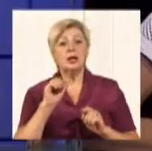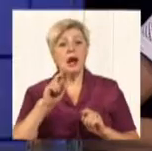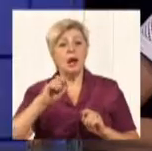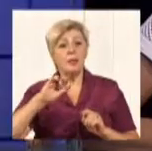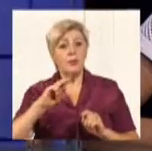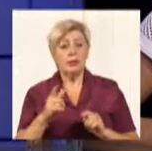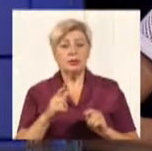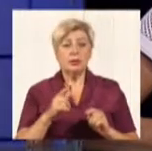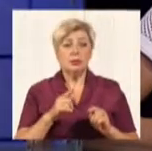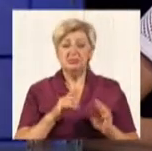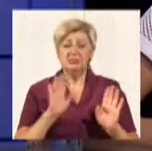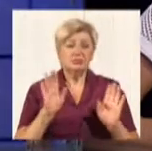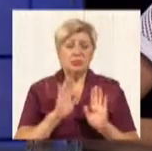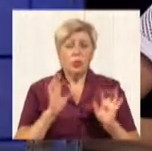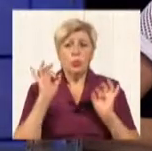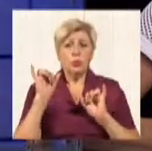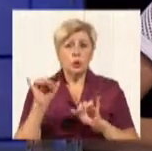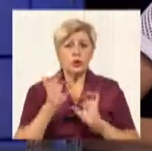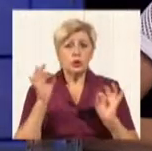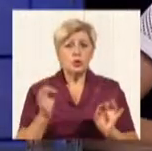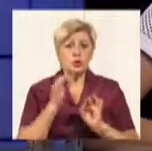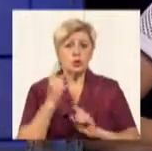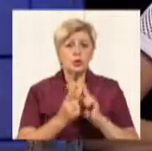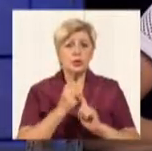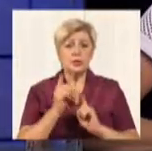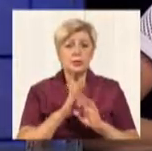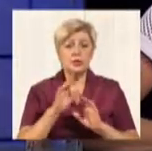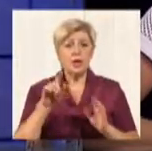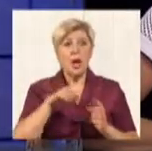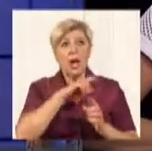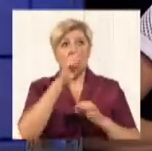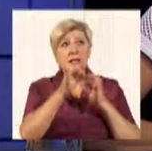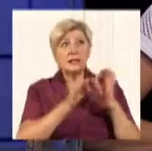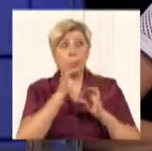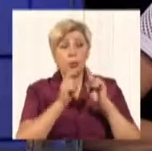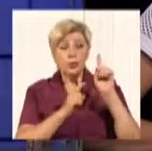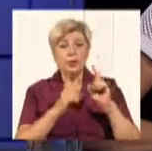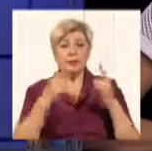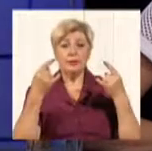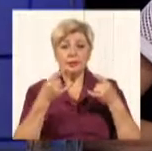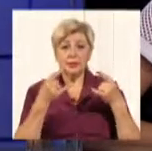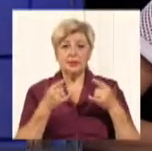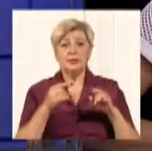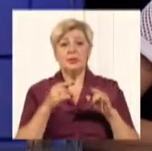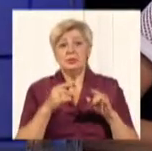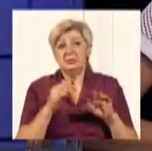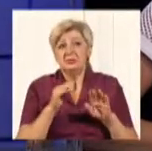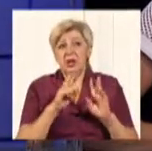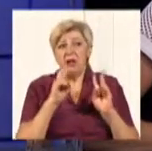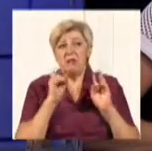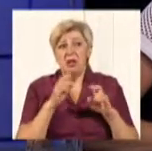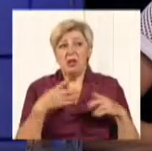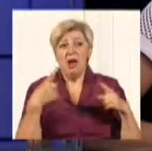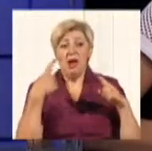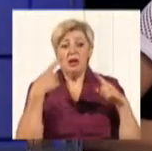вони як дивились кабельне телебачення, так і дивитимуться, супутник є супутник, це в жодному разі ніяк не